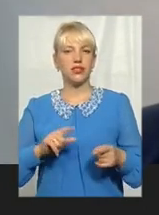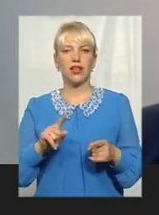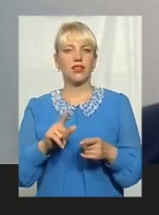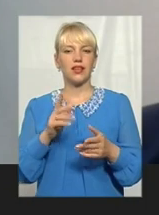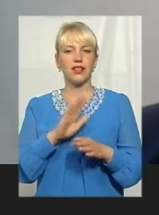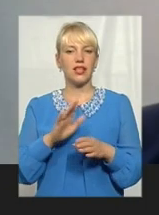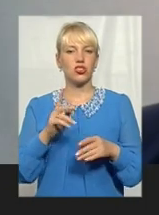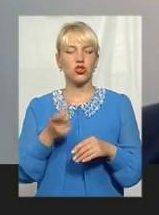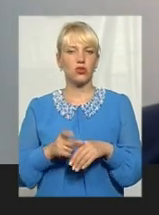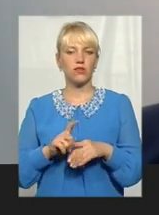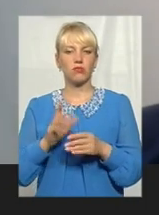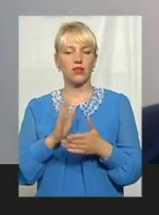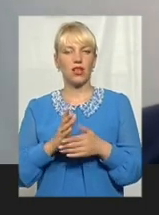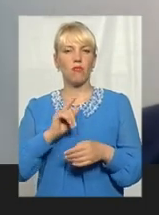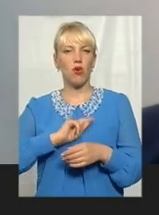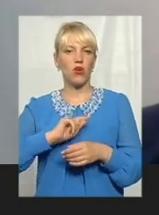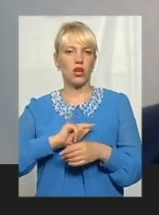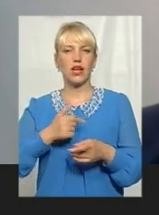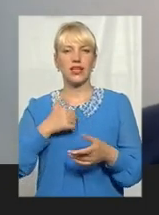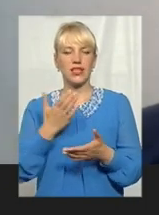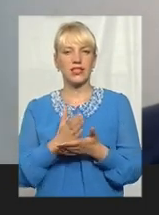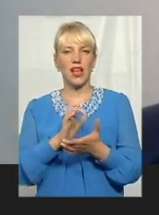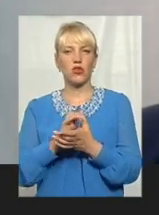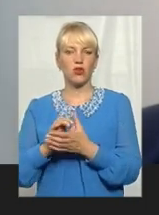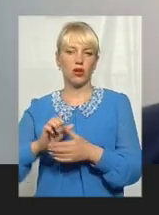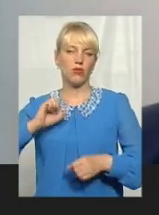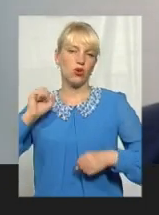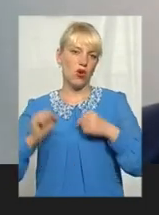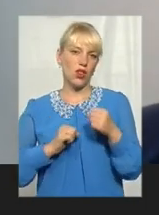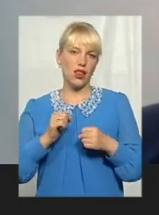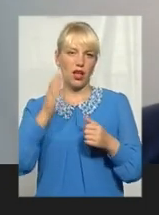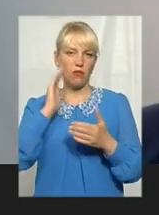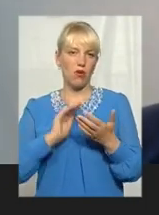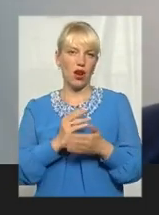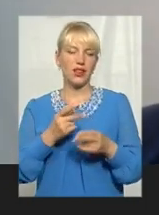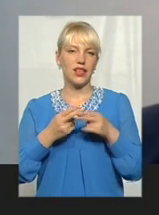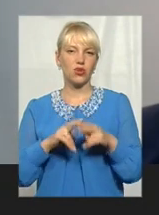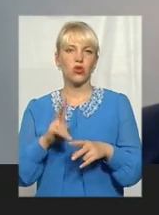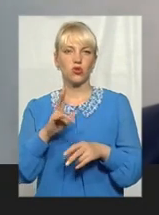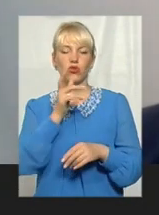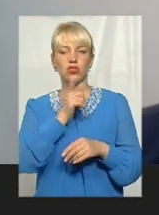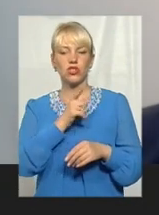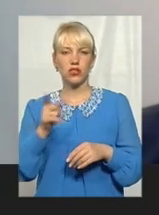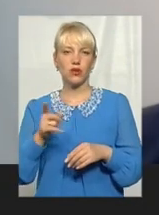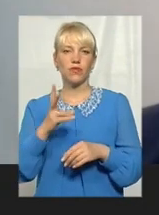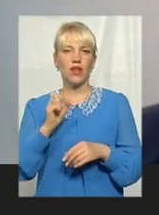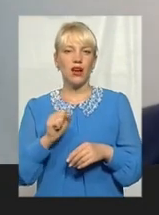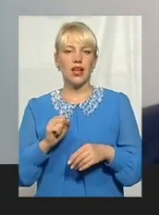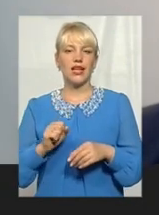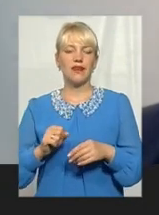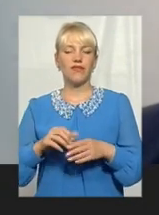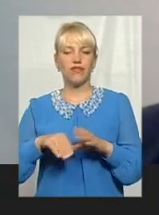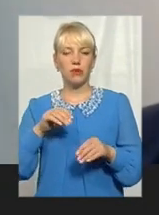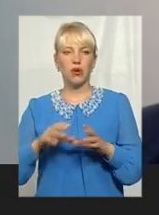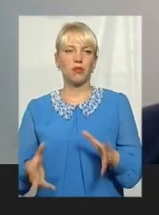мораль, і в мене є знайомі мої колеги, політтехнологи, які часом на виборах підтримують людину, яку